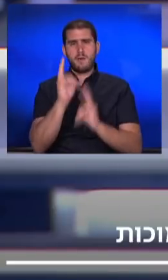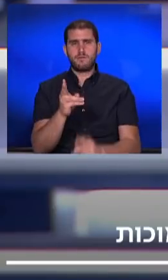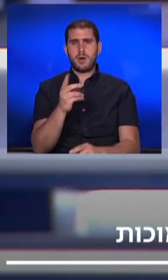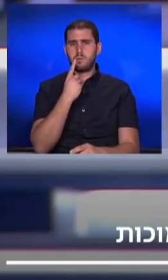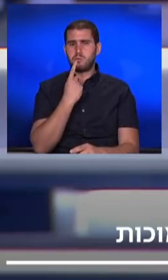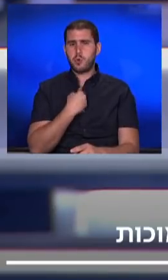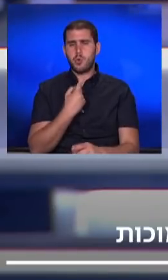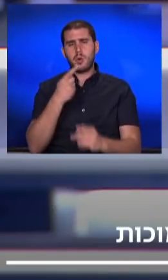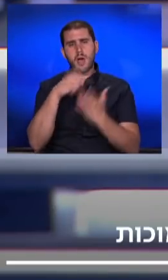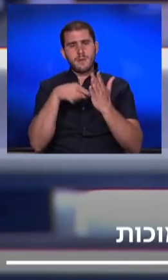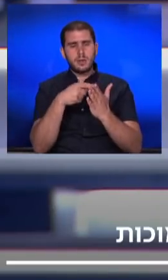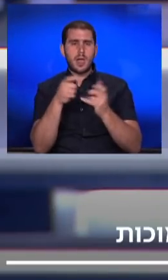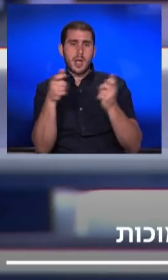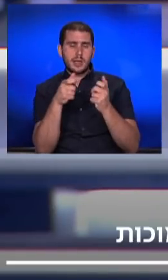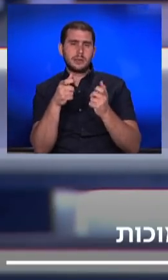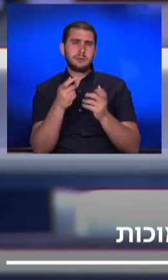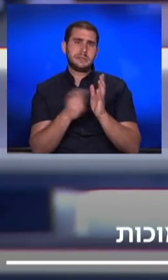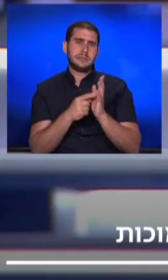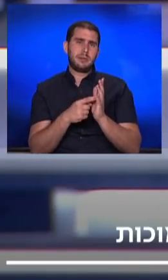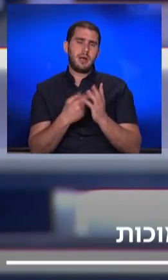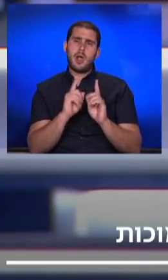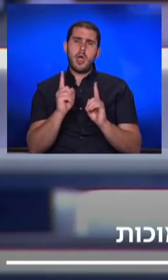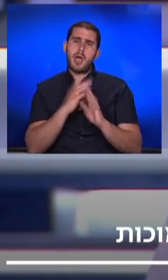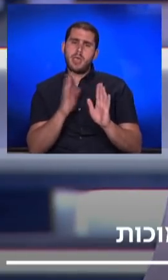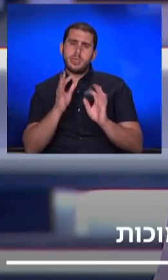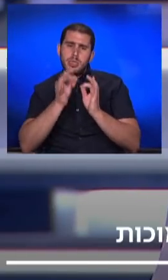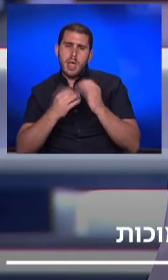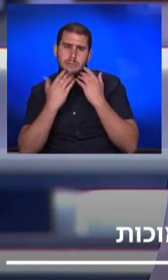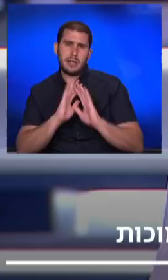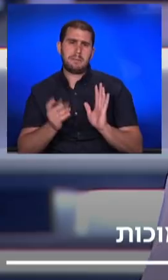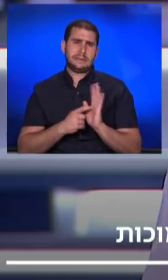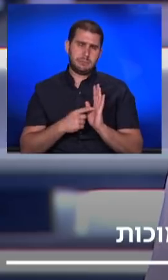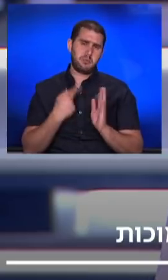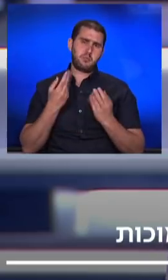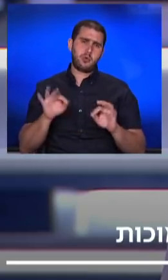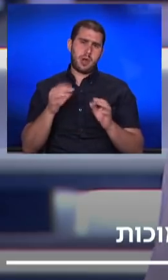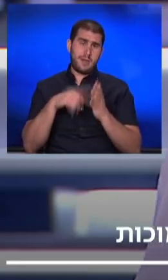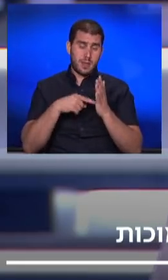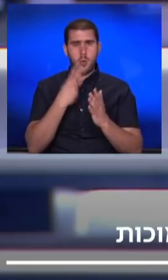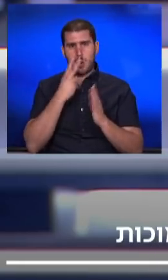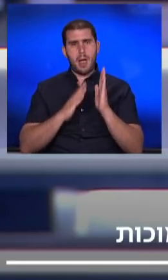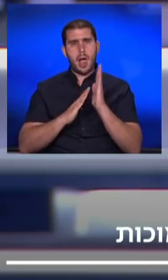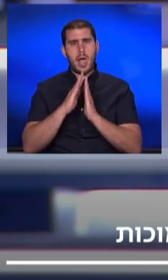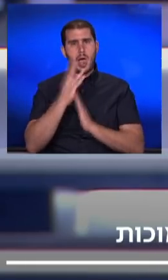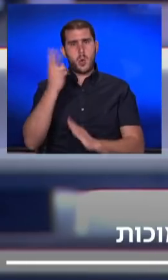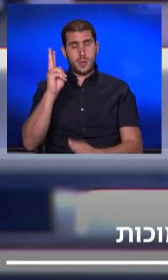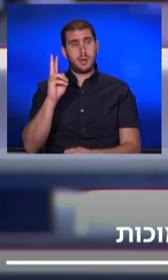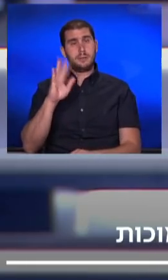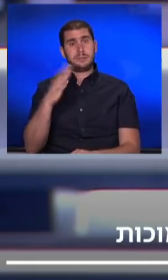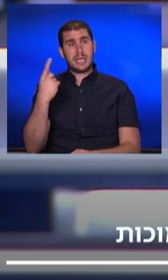הכרטיס מכל סיבה שהיא, אף אחד לא צריך לתת הסברים. ולכן אנחנו רואים עלייה קורלטיבית. מצד אחד,